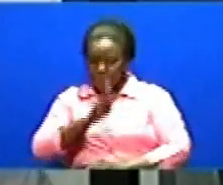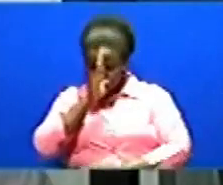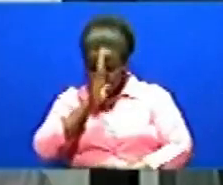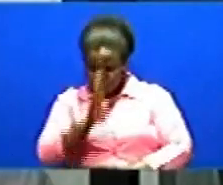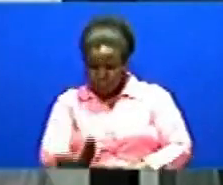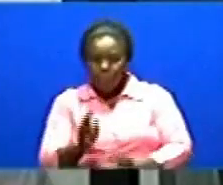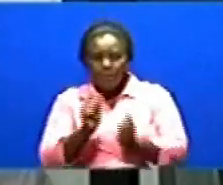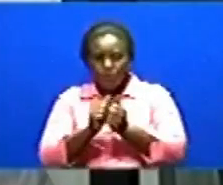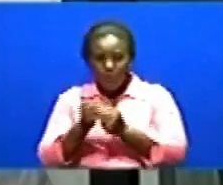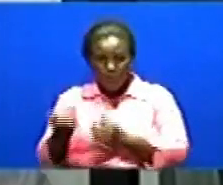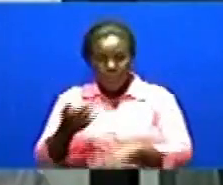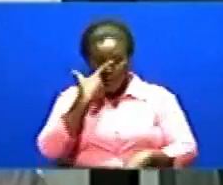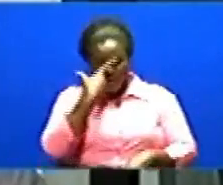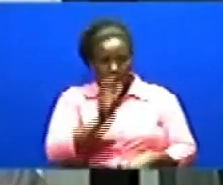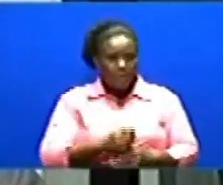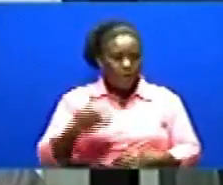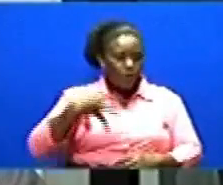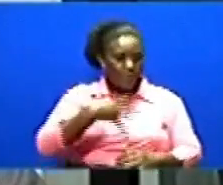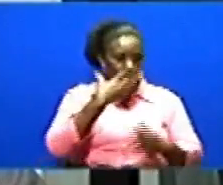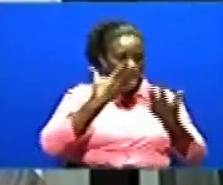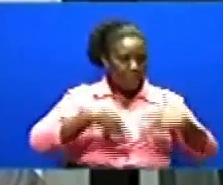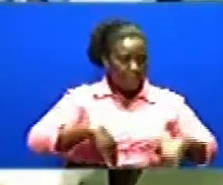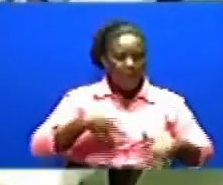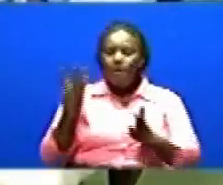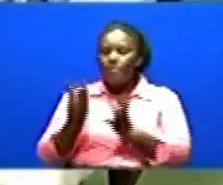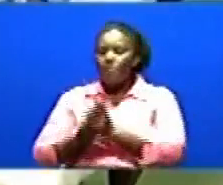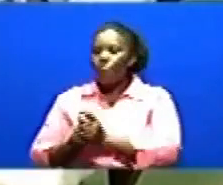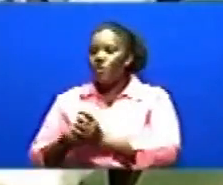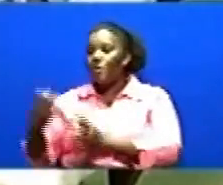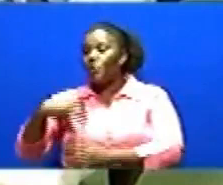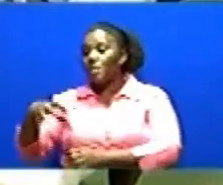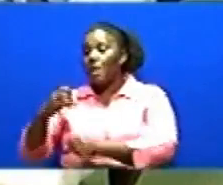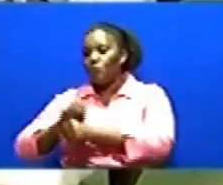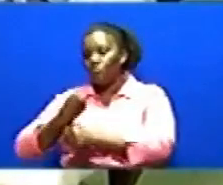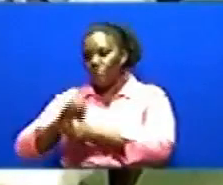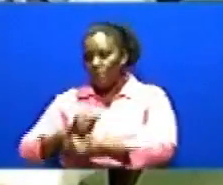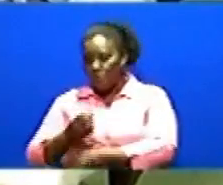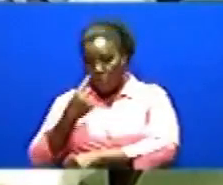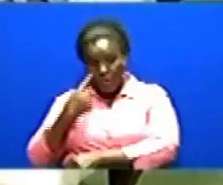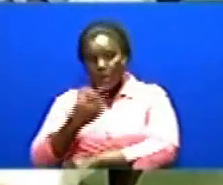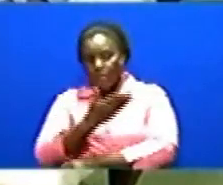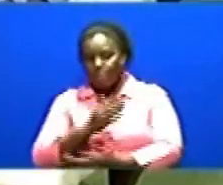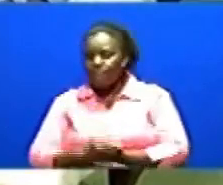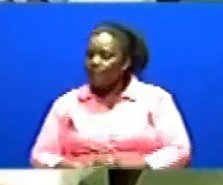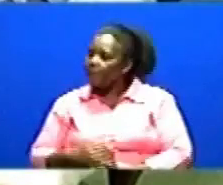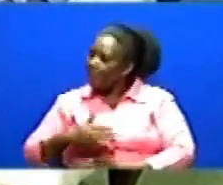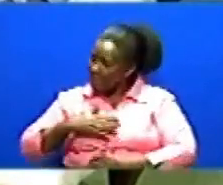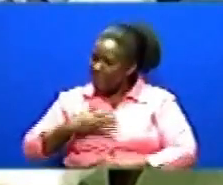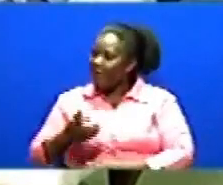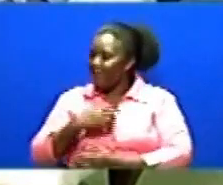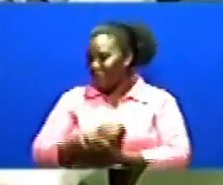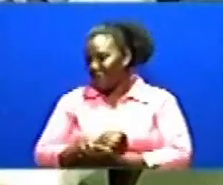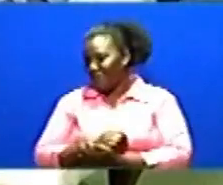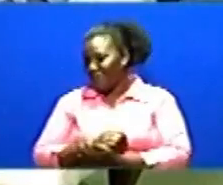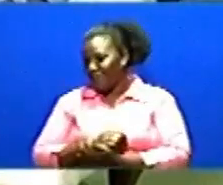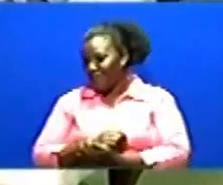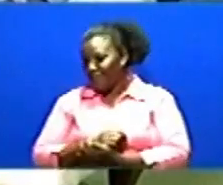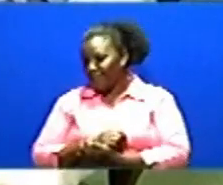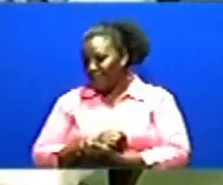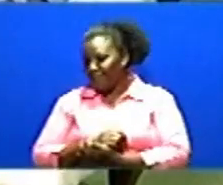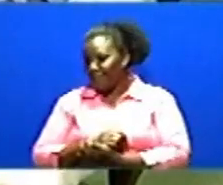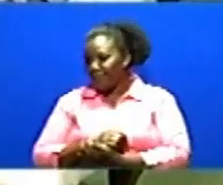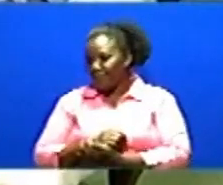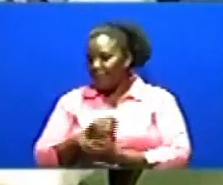Wizarazetu zaafia na utumishi watazinkatia hilo pia Nakushkuru sana Daktari Elisha Osati Raisi wachama cha